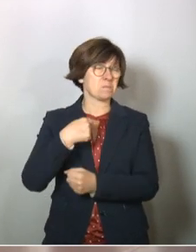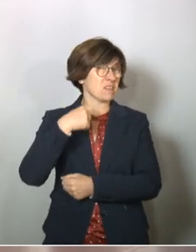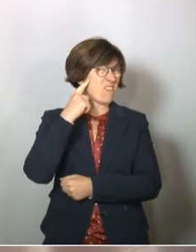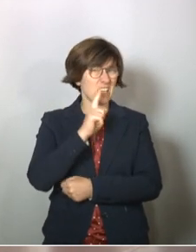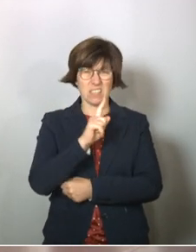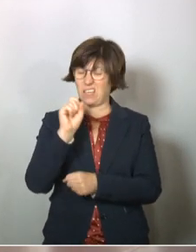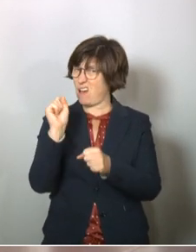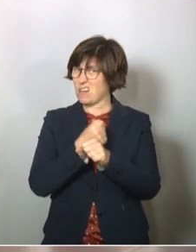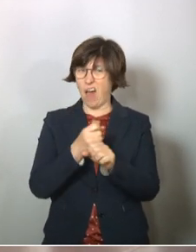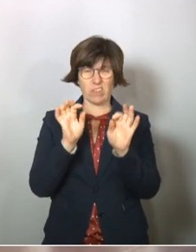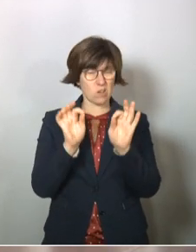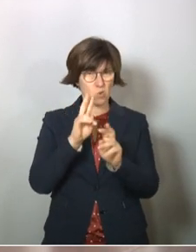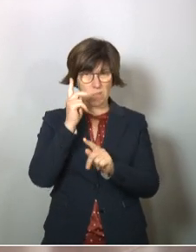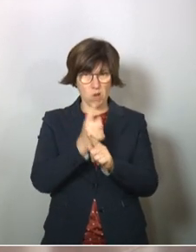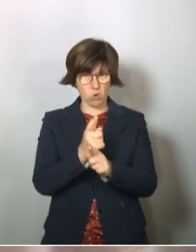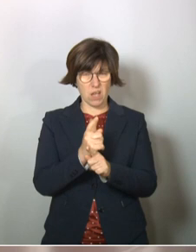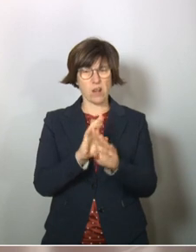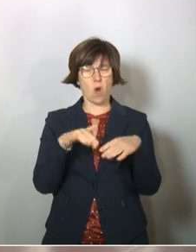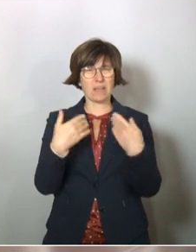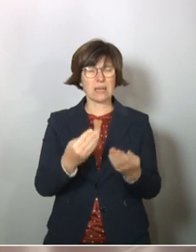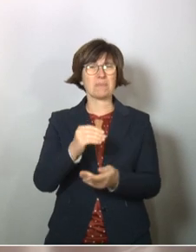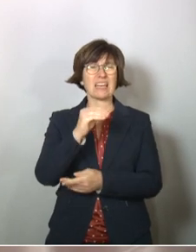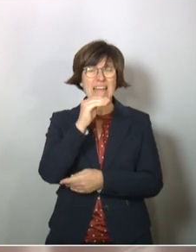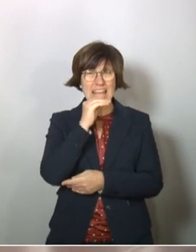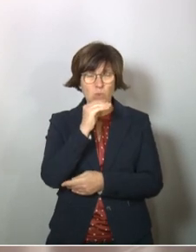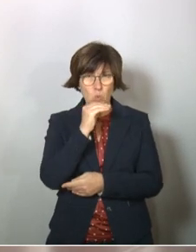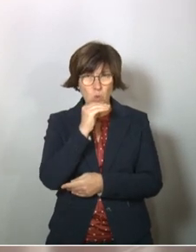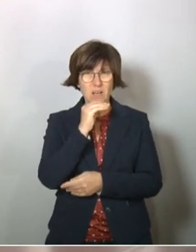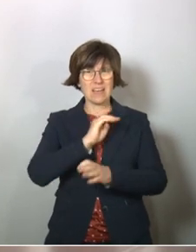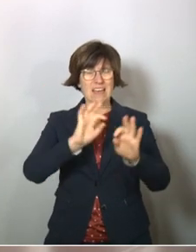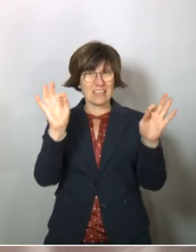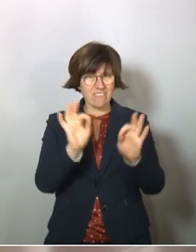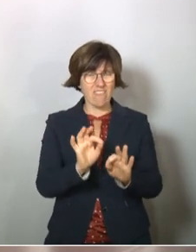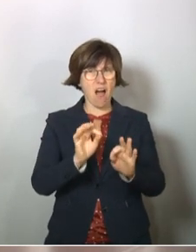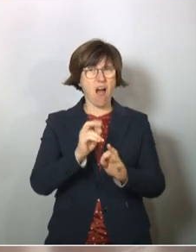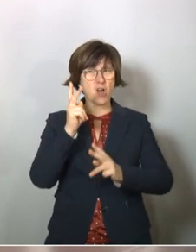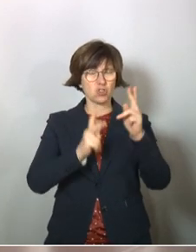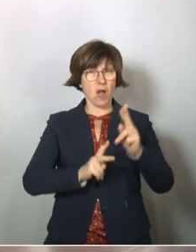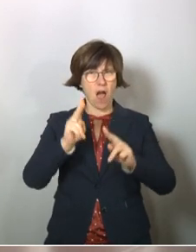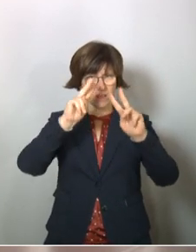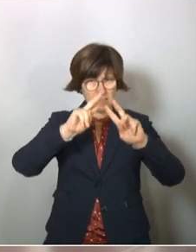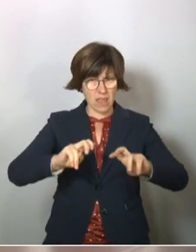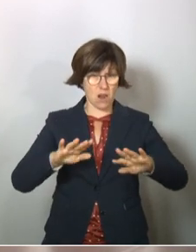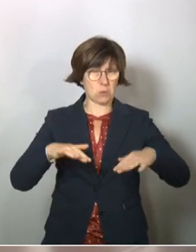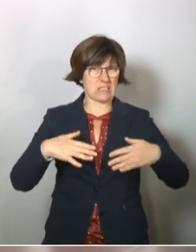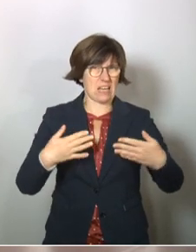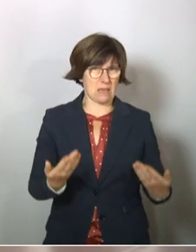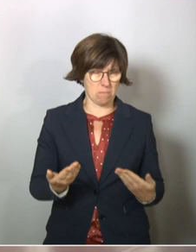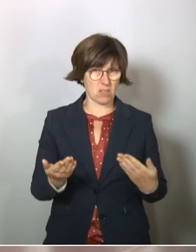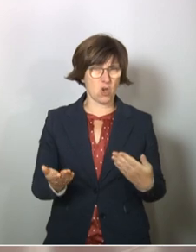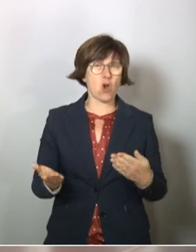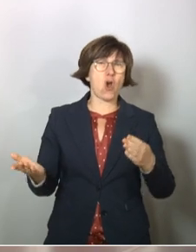nicht genau beurteilen kann, ist, ob es eine ausreichende Gefahren und Schädenanalyse vor